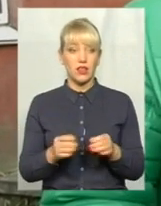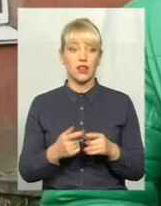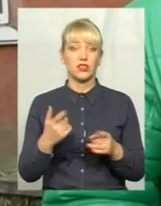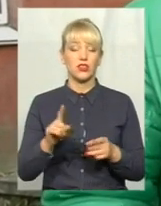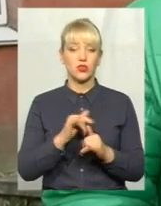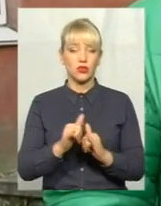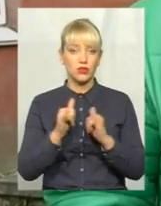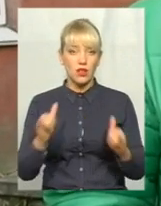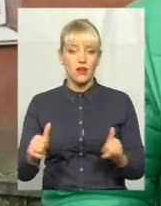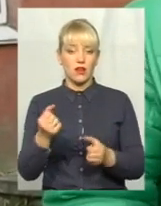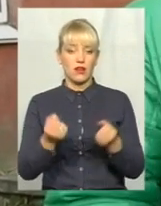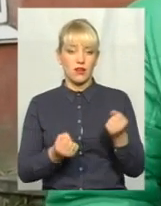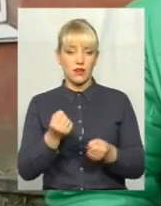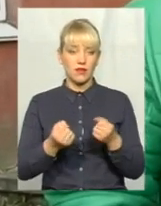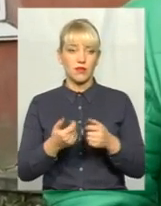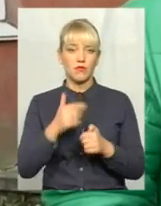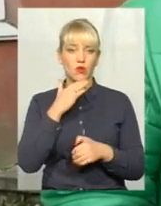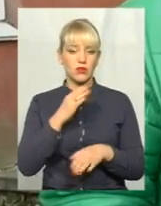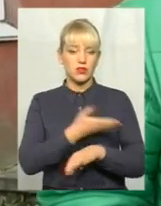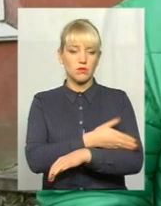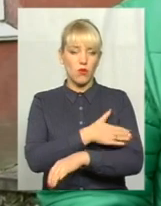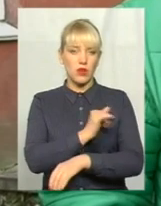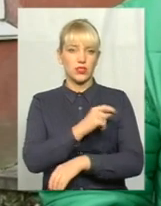автомобілів, тим більше, в Польщі, в Латвії пригоняють.